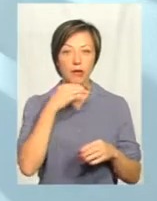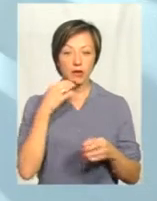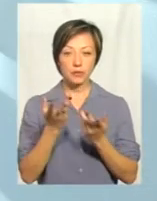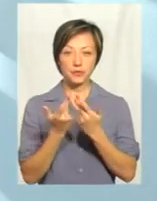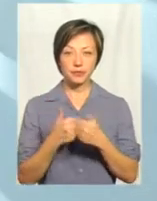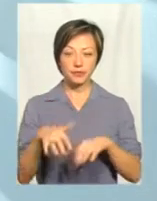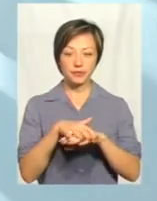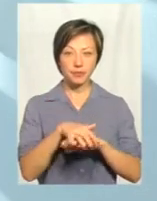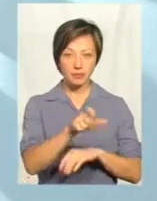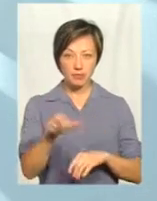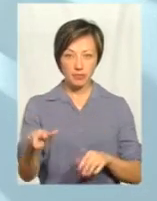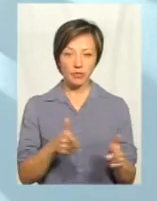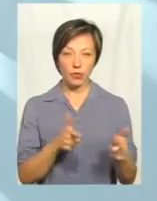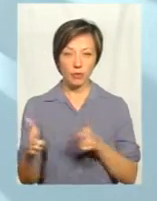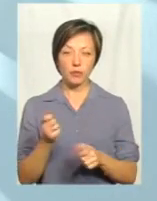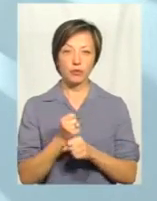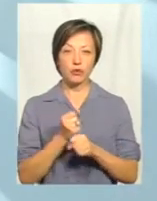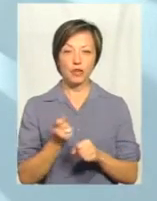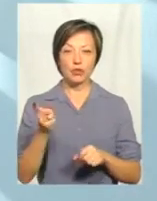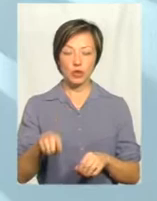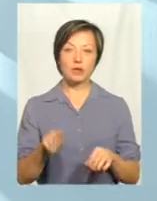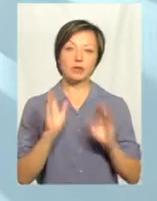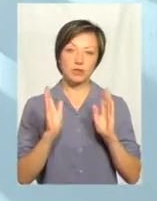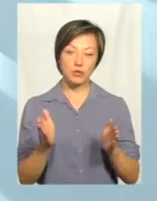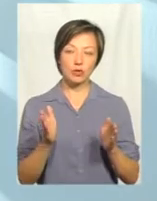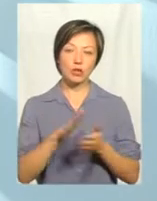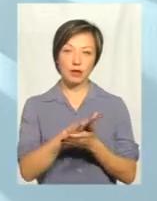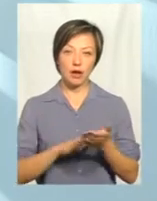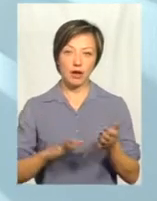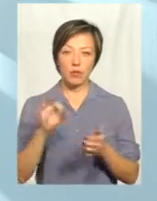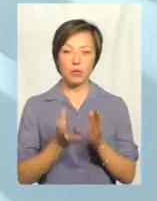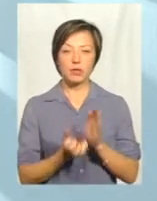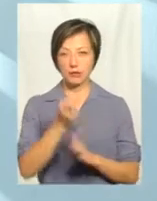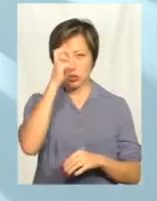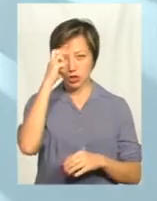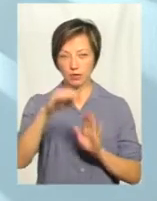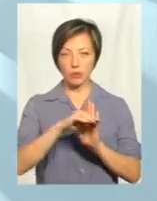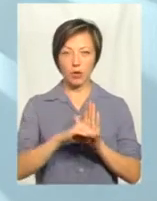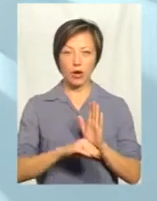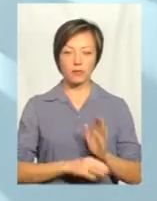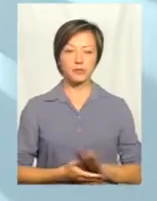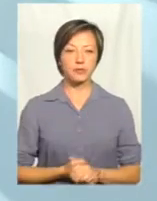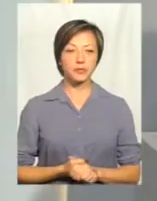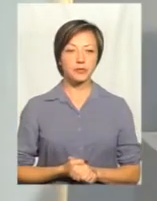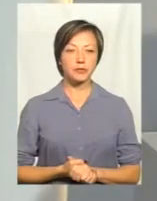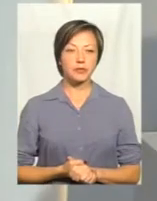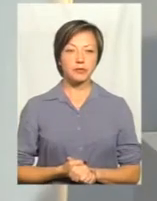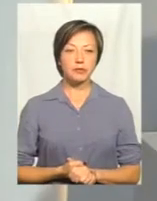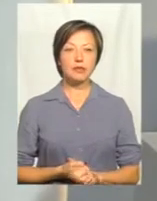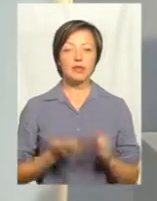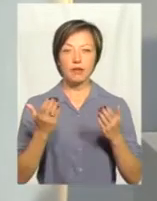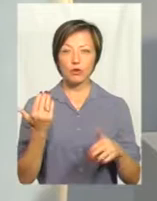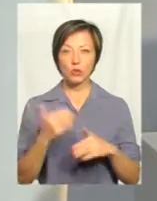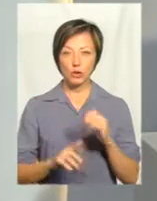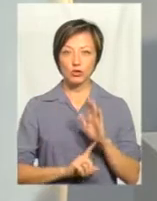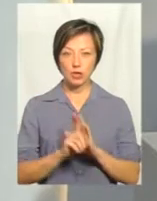населення, яка буде готова працювати, тільки тоді ми звернемося вже далі про підтримку в державних програмах. Ви вже, я так розумію,